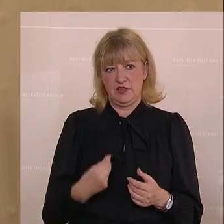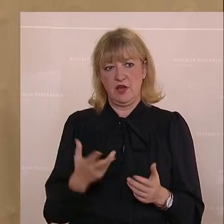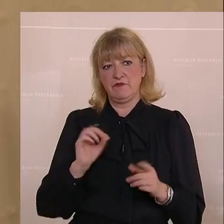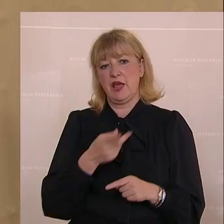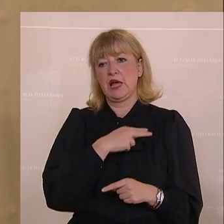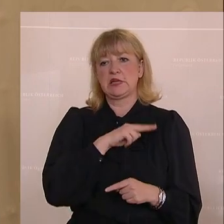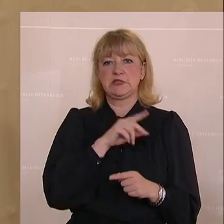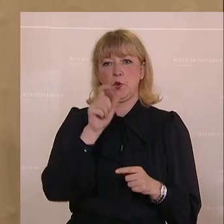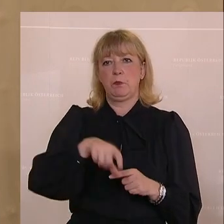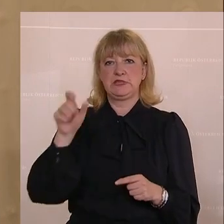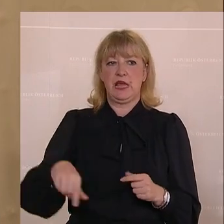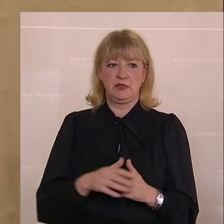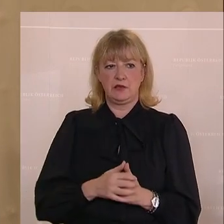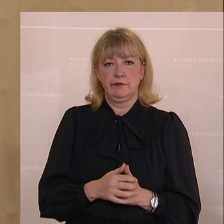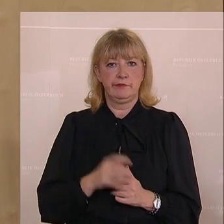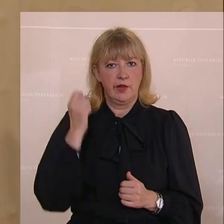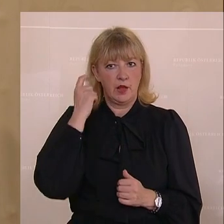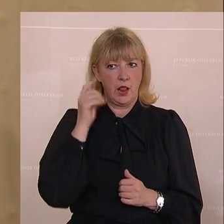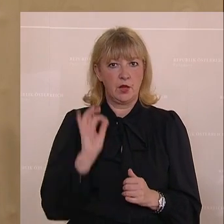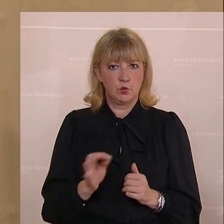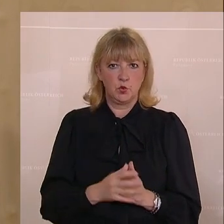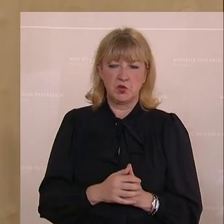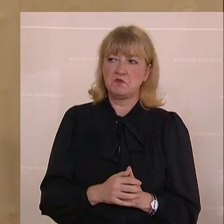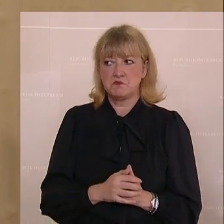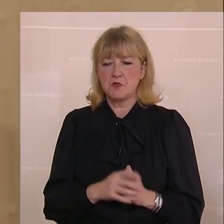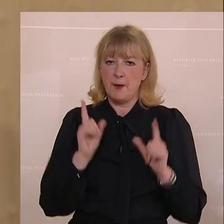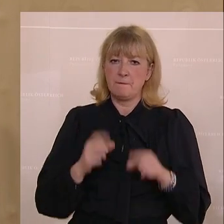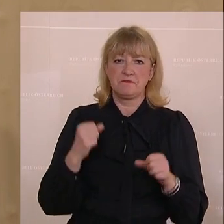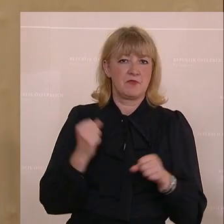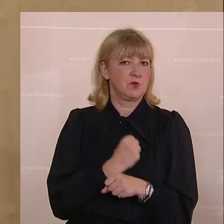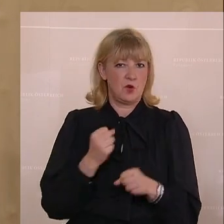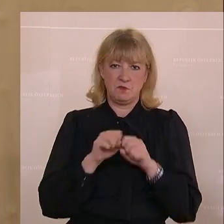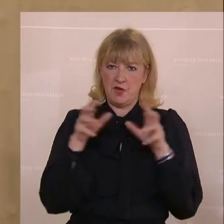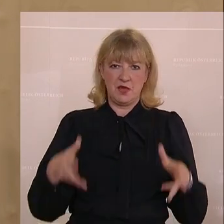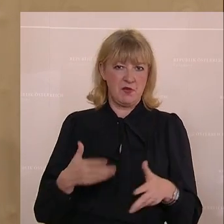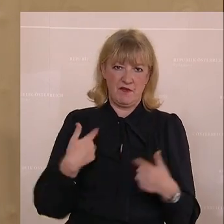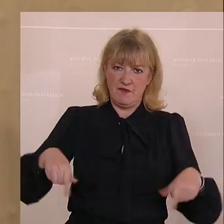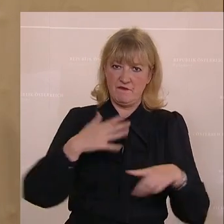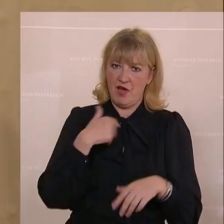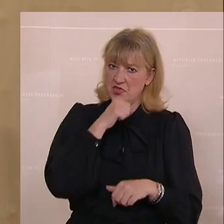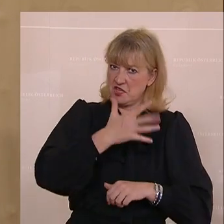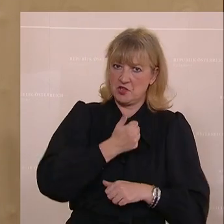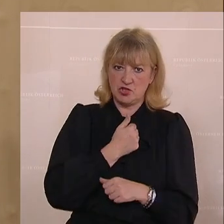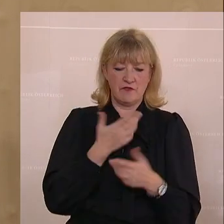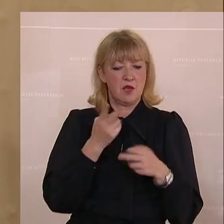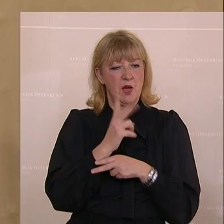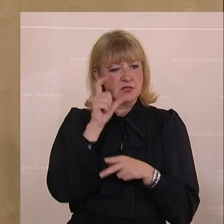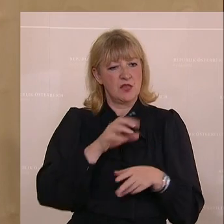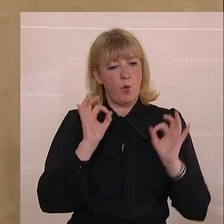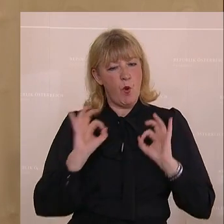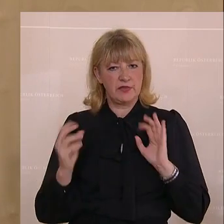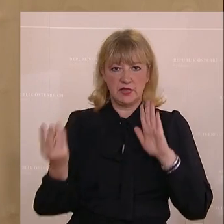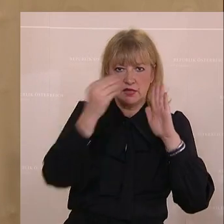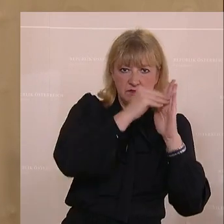Risikopatienten. Klingt gut, aber wir haben es trotz der Pandemie nicht geschafft, dass wir Patienten ordentlich erfassen,